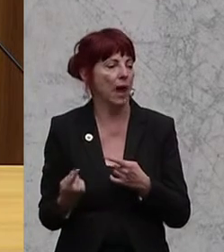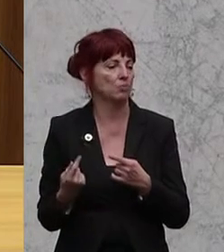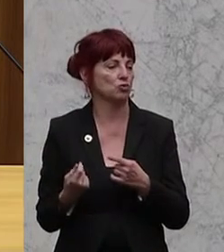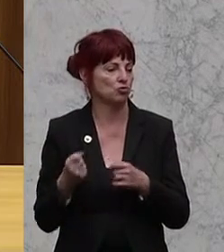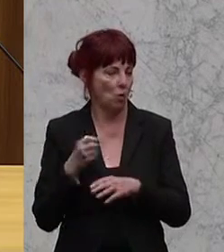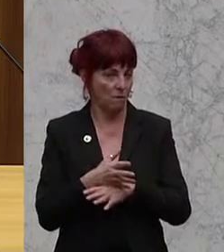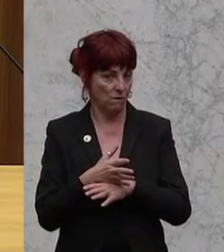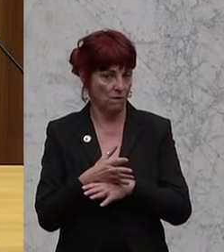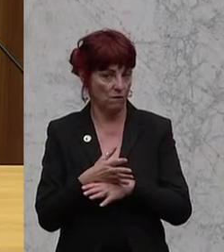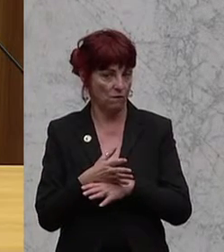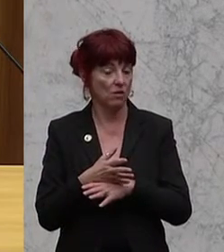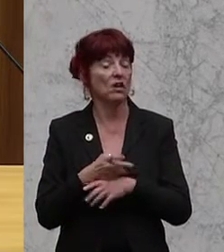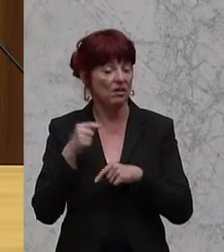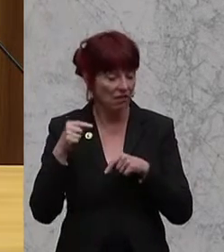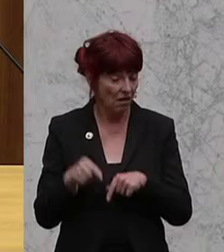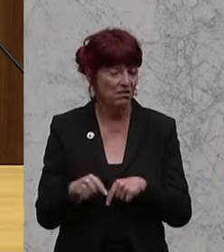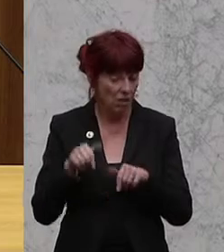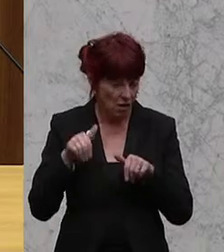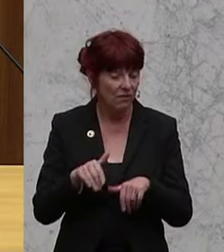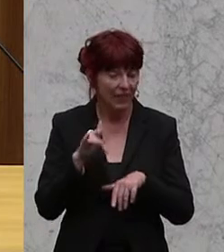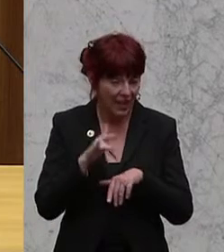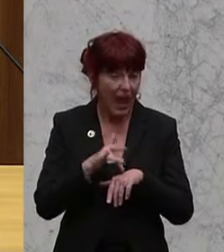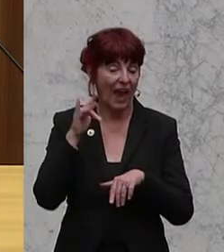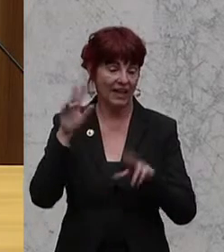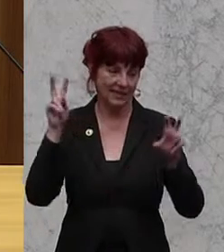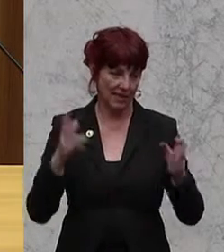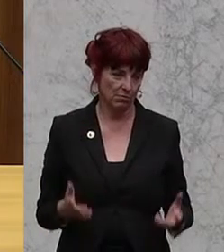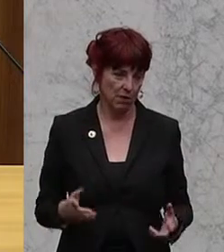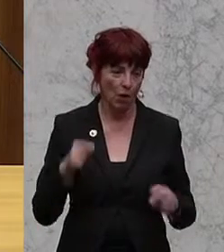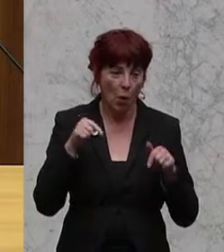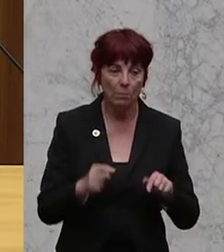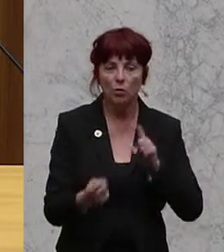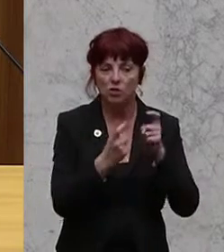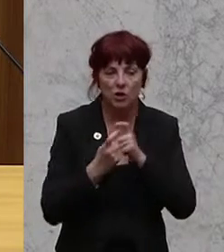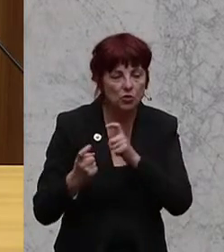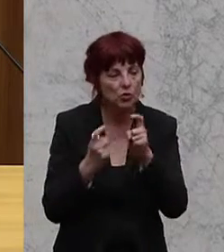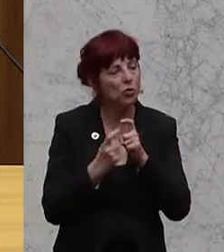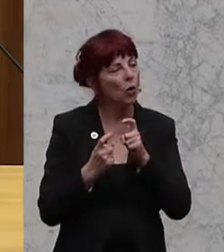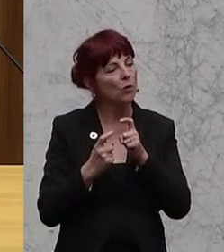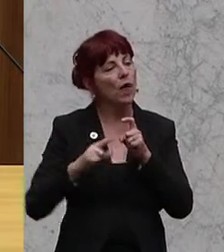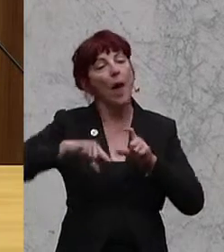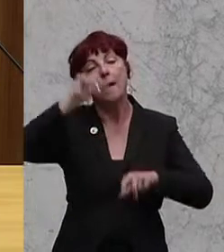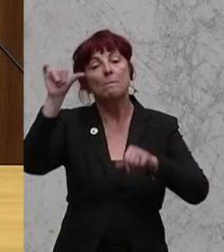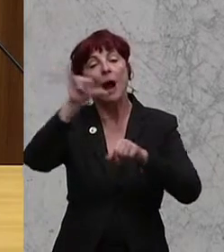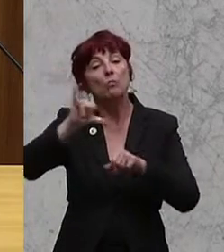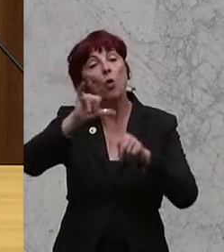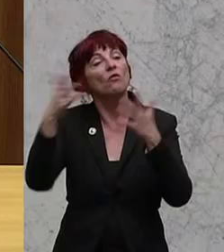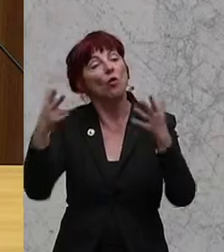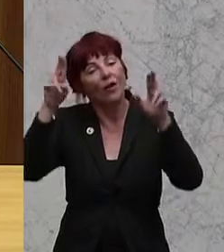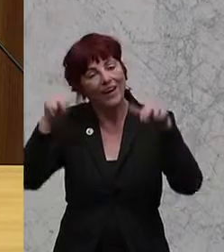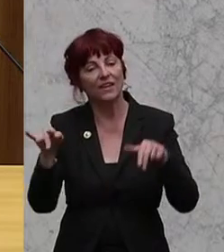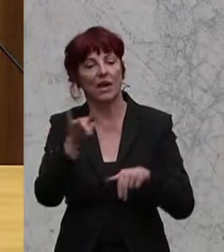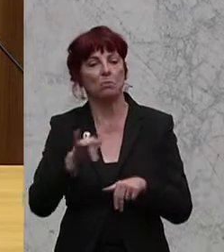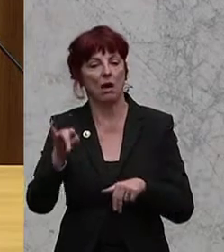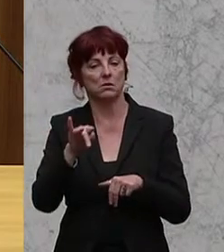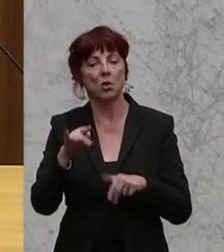dann auch in diesen Bereich stellen muss. Und darum glaube ich, dass es wichtig ist, die Diskussion zu führen, wo wollen und glauben wir, Palmöl richtig eingesetzt werden kann? Was